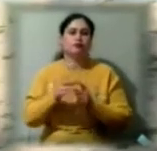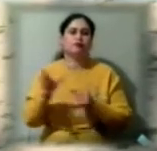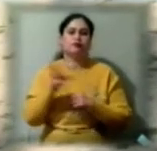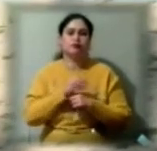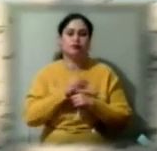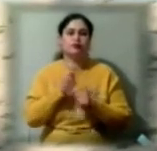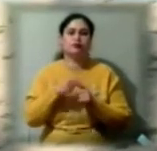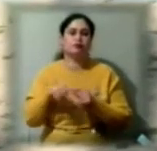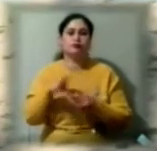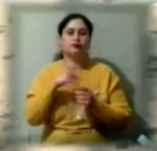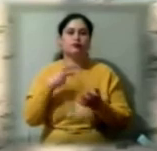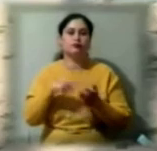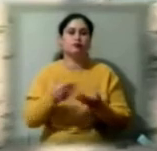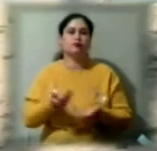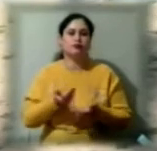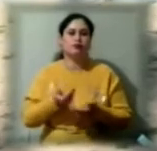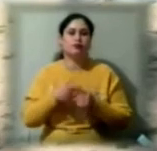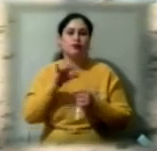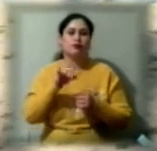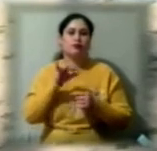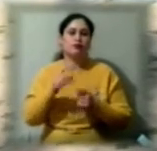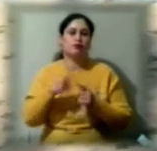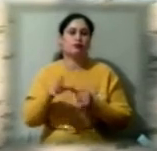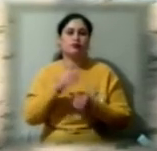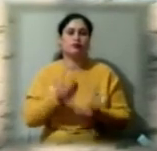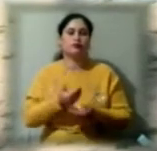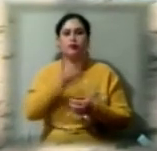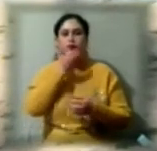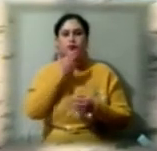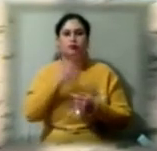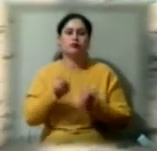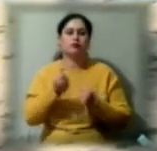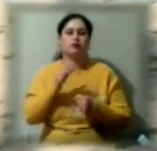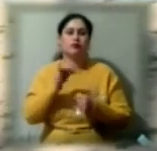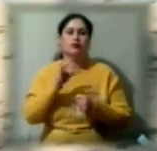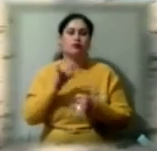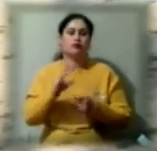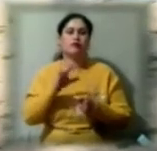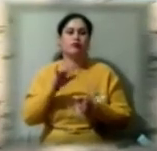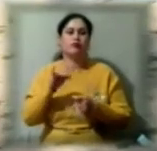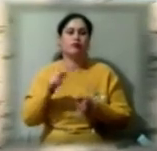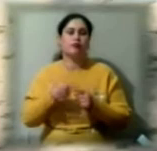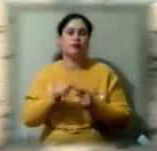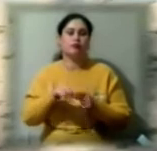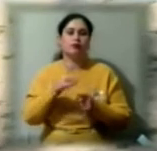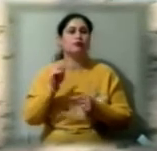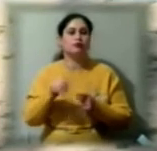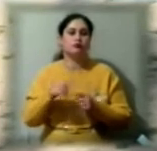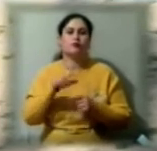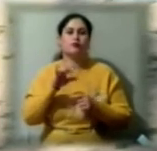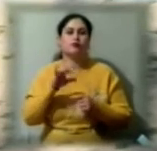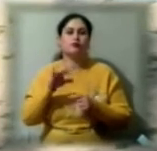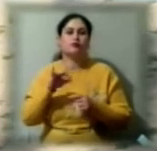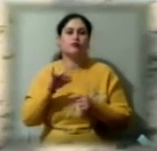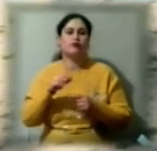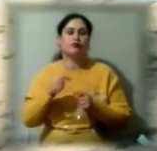стали жити в онлайні, всі живемо в масках, дотримуємося карантинних вимог. І тому мусимо пристосовуватися до цих